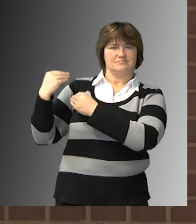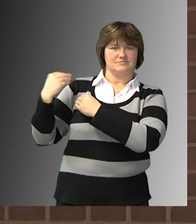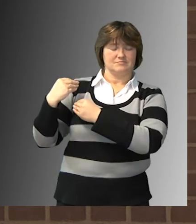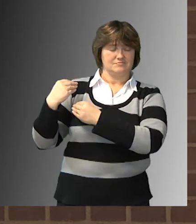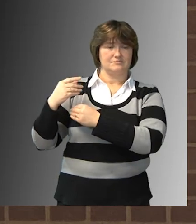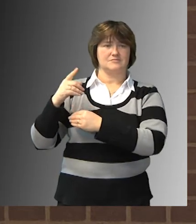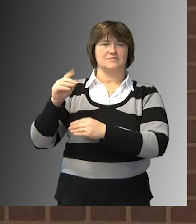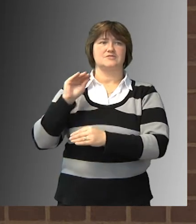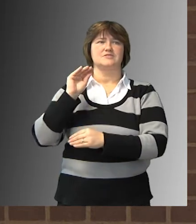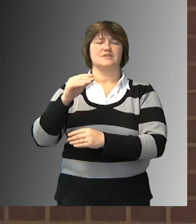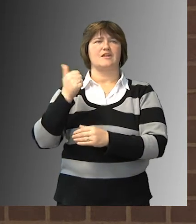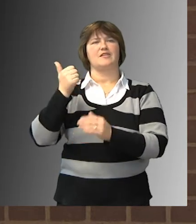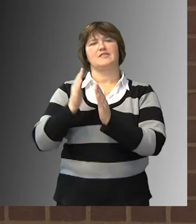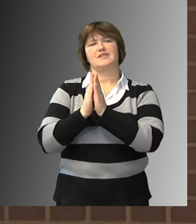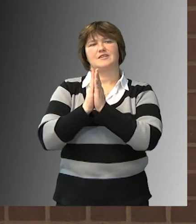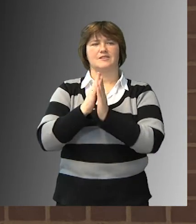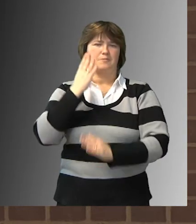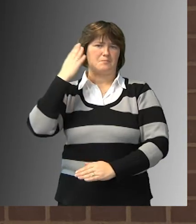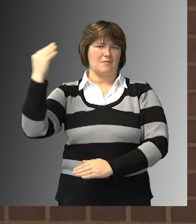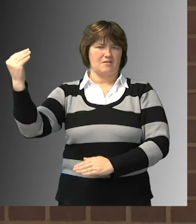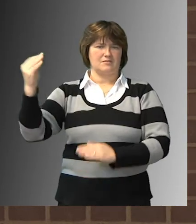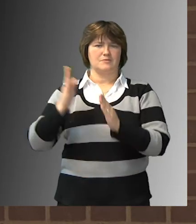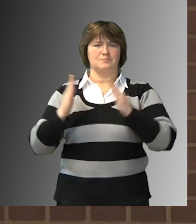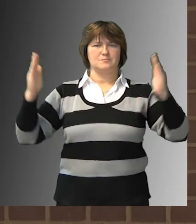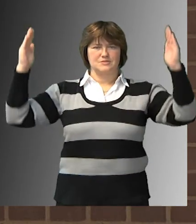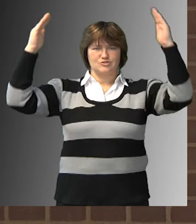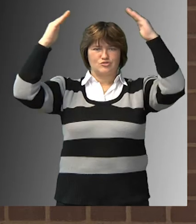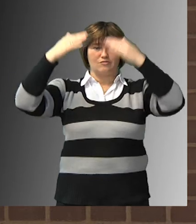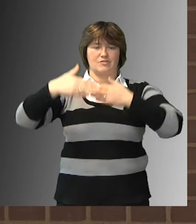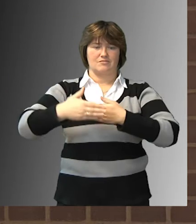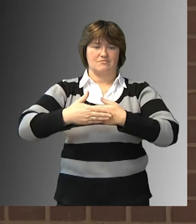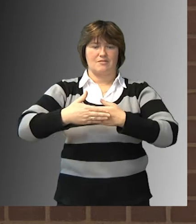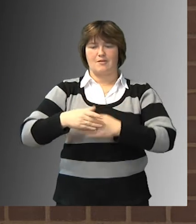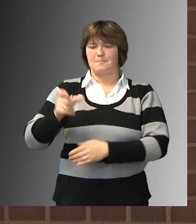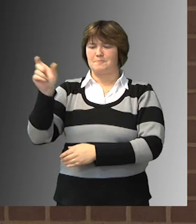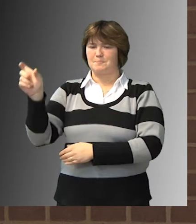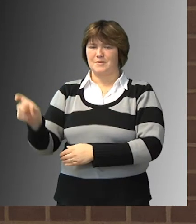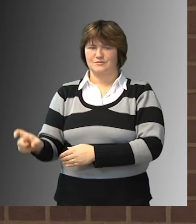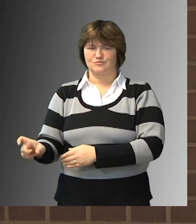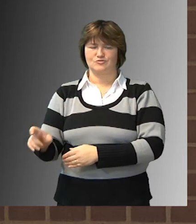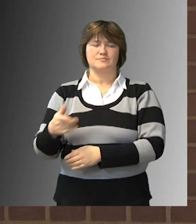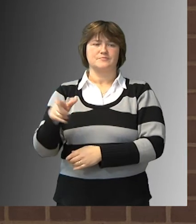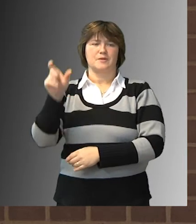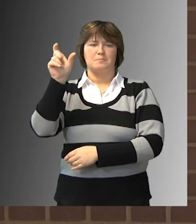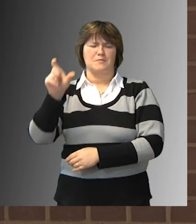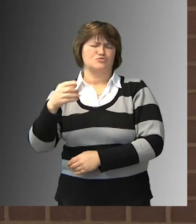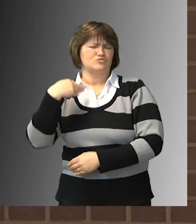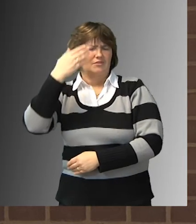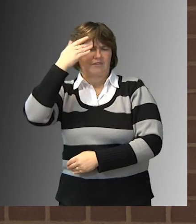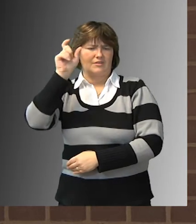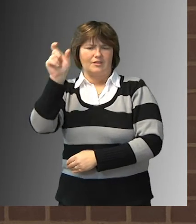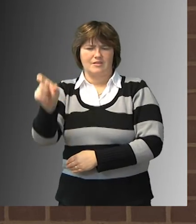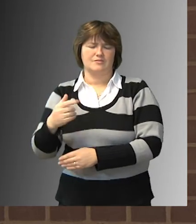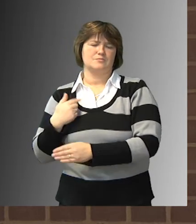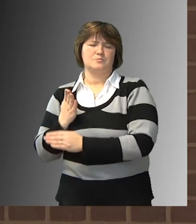einen Kirchenmann, einen Bischof, der ganz nah bei den Menschen war, der die Menschen gekannt hat, der die